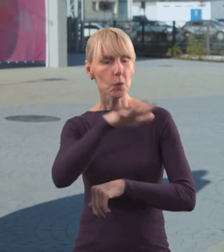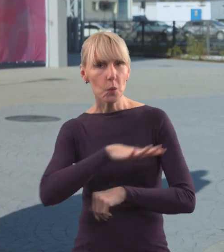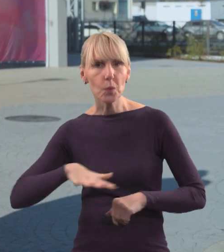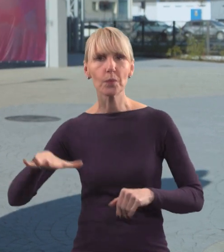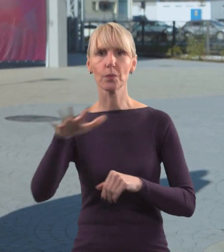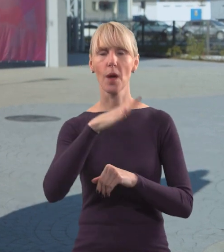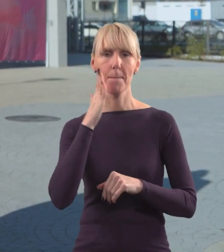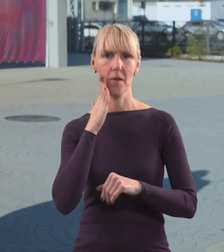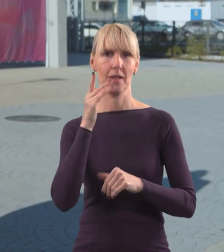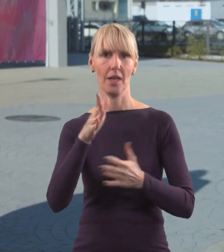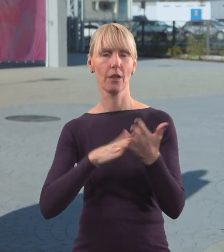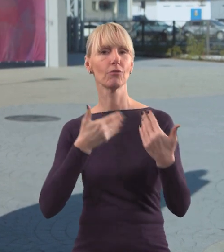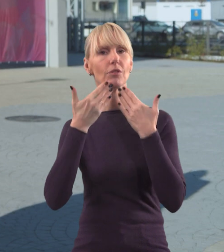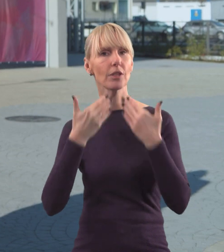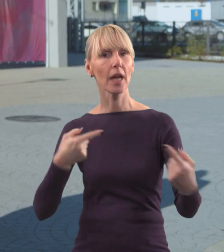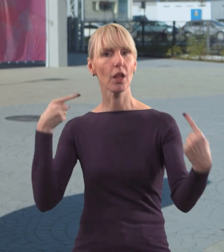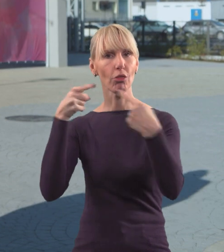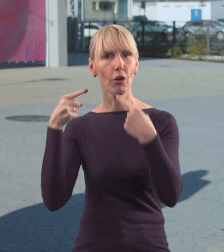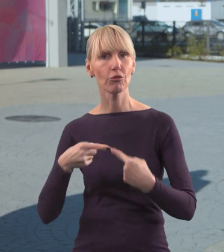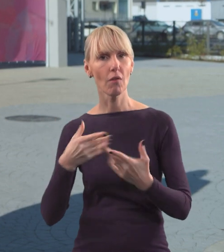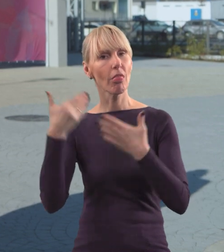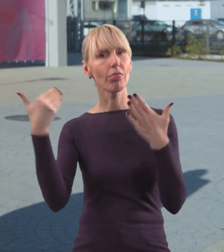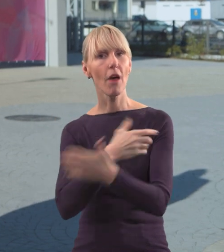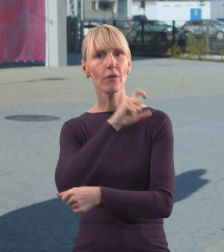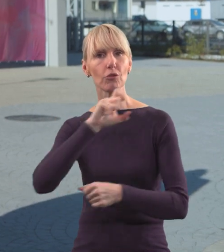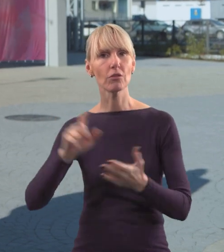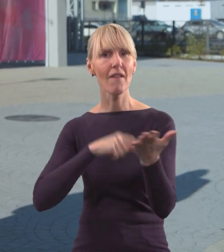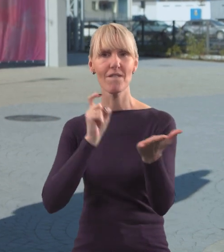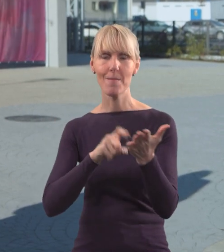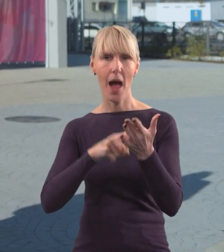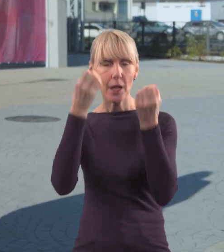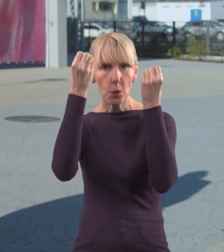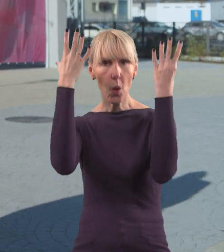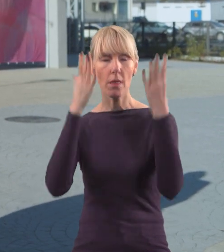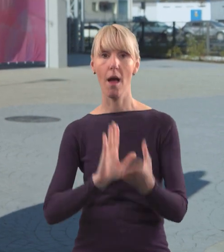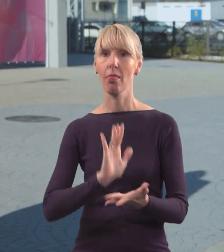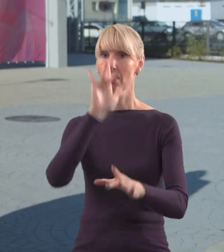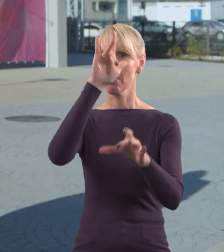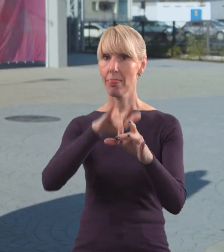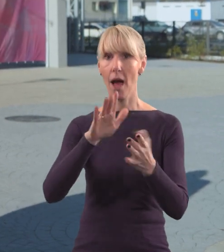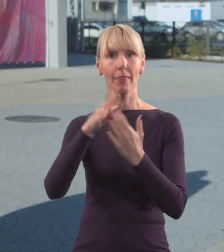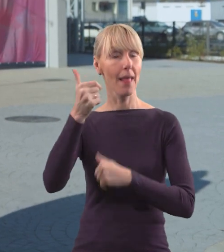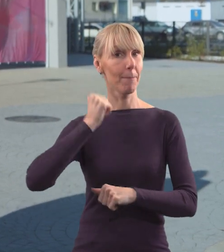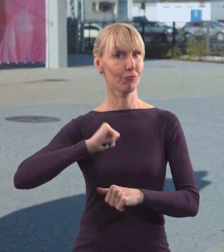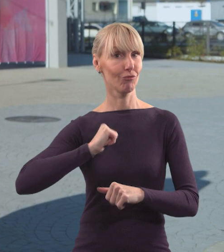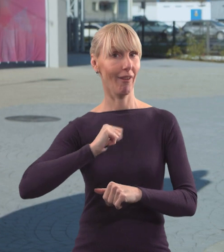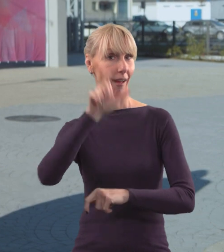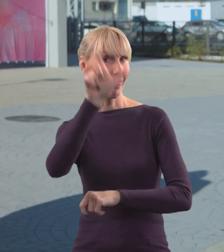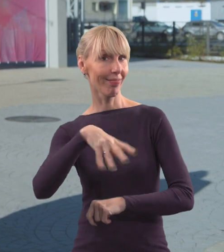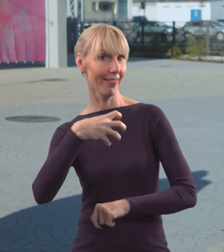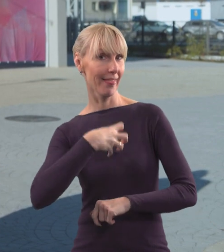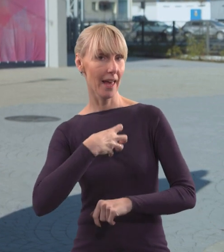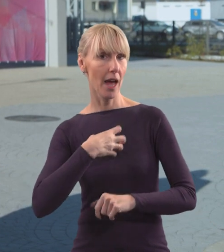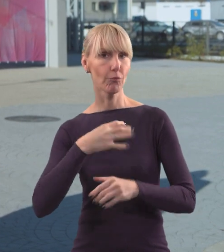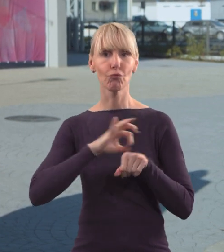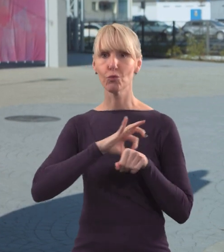możliwe dzięki dostosowaniu obiektu do współczesnych wymagań kulturalnych. W środku czeka już na nas pani dyrektor, która oprowadzi